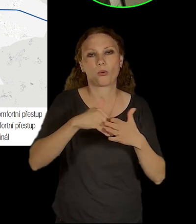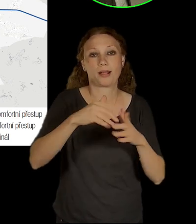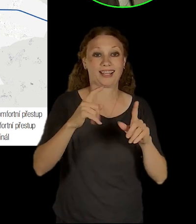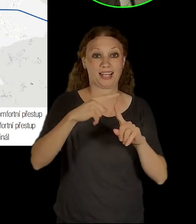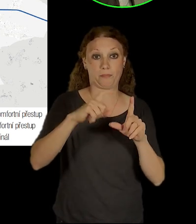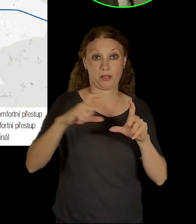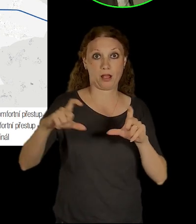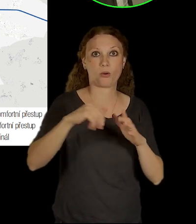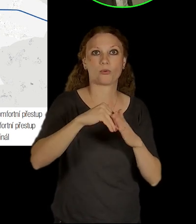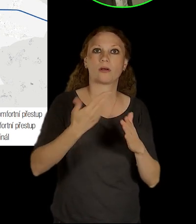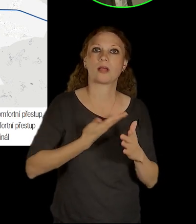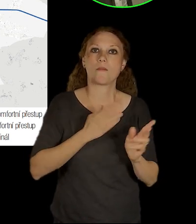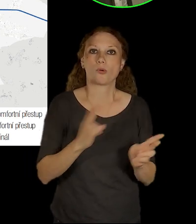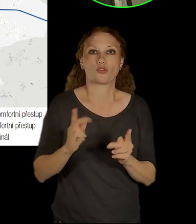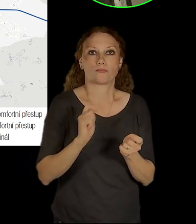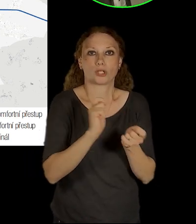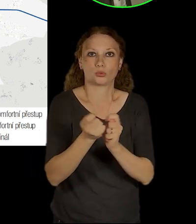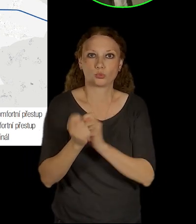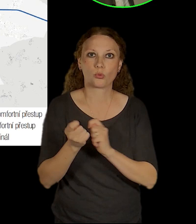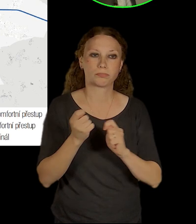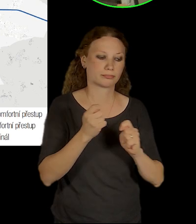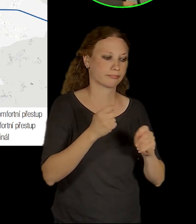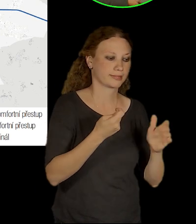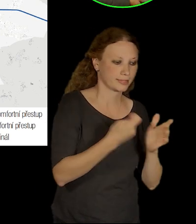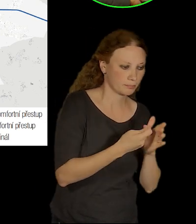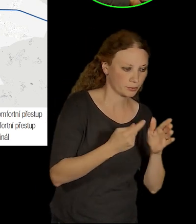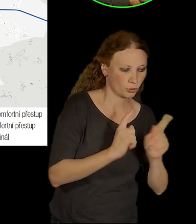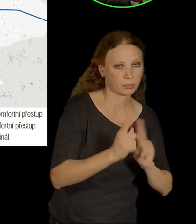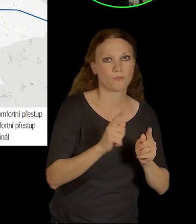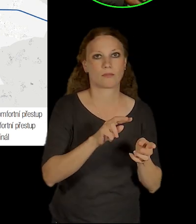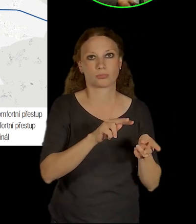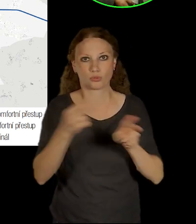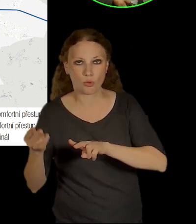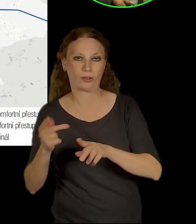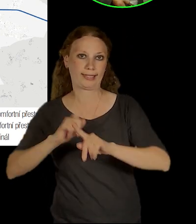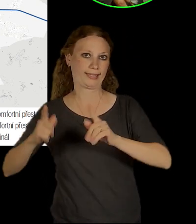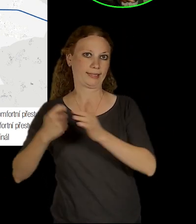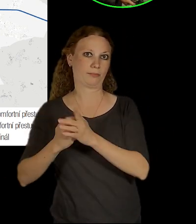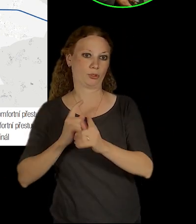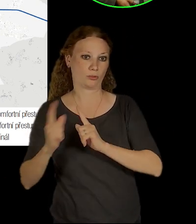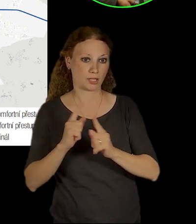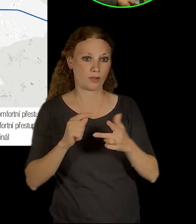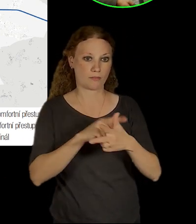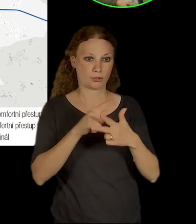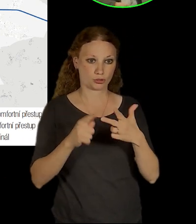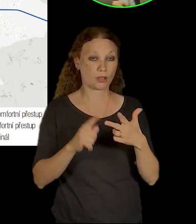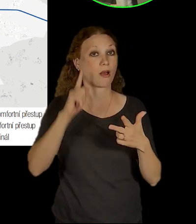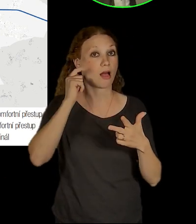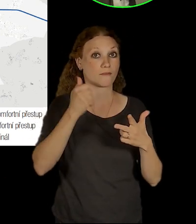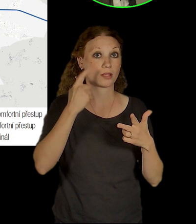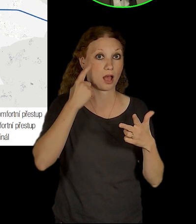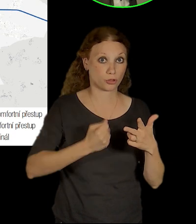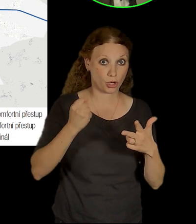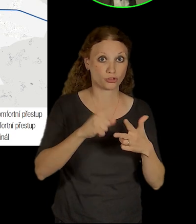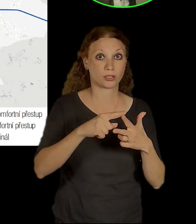těmi dvěma nejdůležitějšími módy, tak jsou vlastně jenom tři. Je to hlavní nádraží, je to Masarykovo nádraží a je to